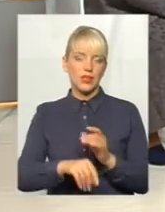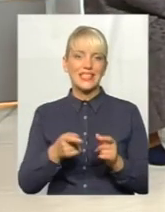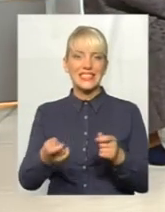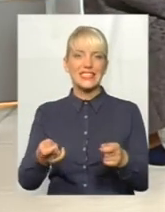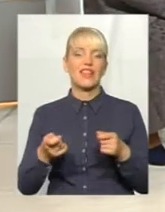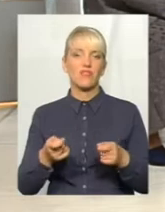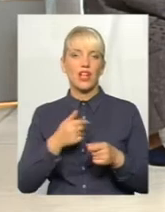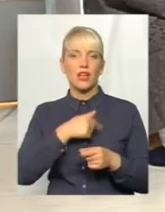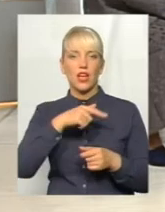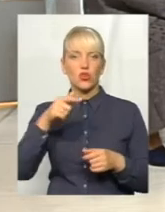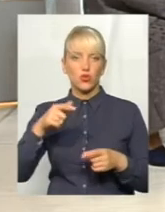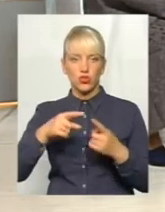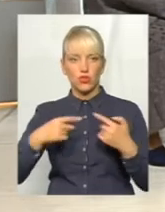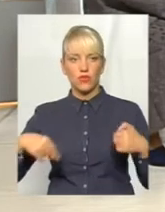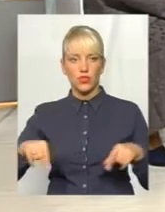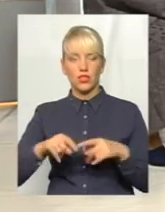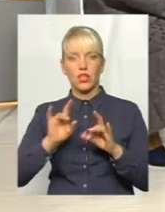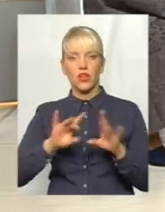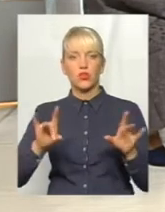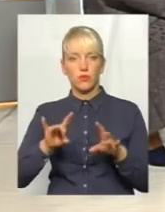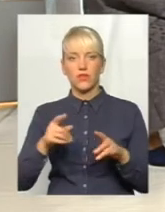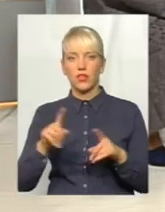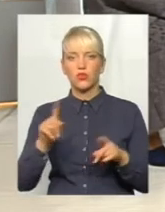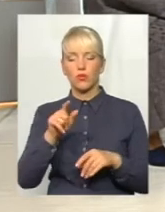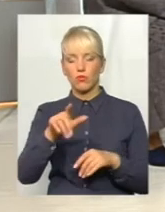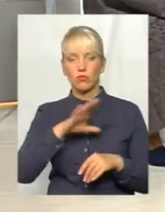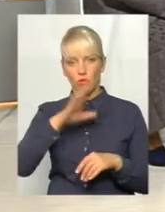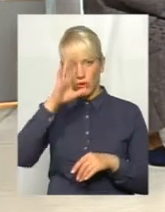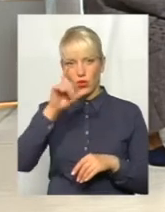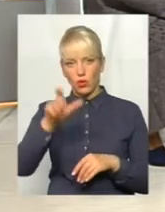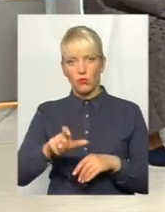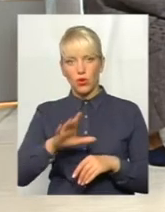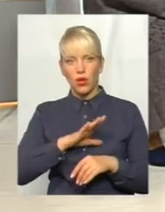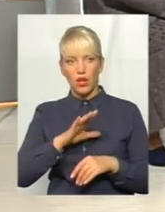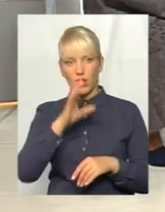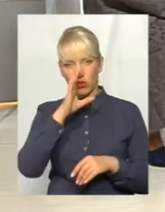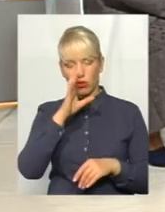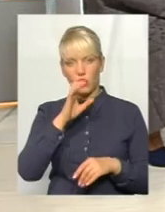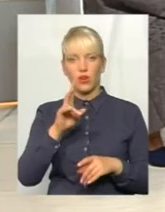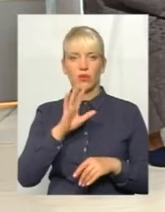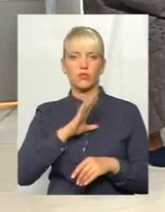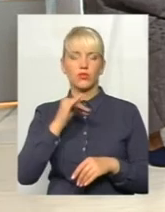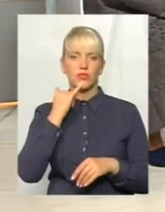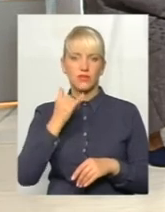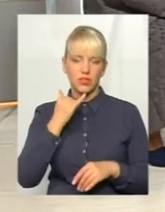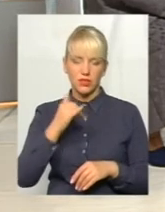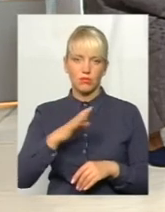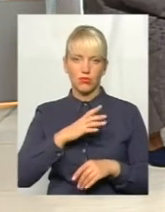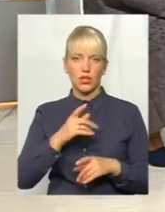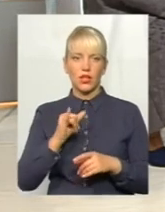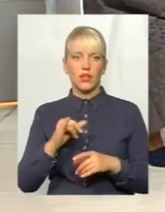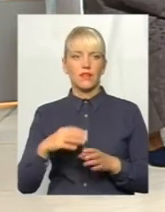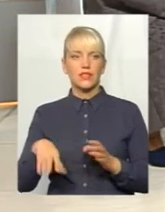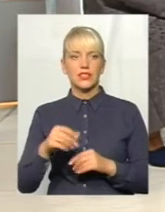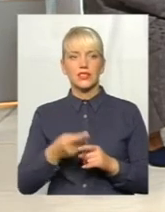Завідувачка, кардіологічне відділення розповідала, що йому було дуже погано, і до нього приходили телефонні цвінки, і всі ці